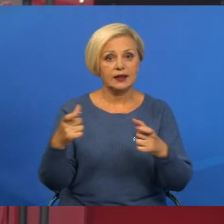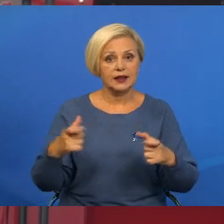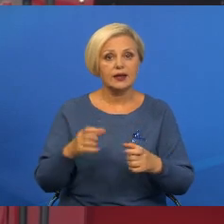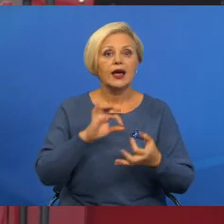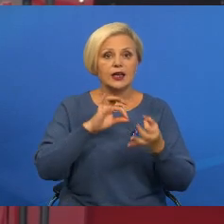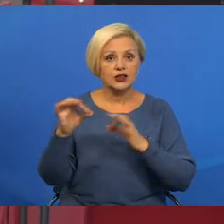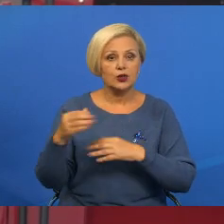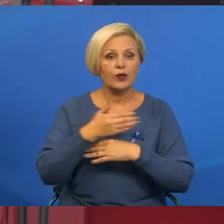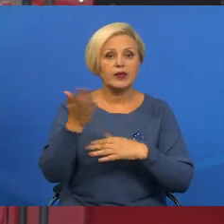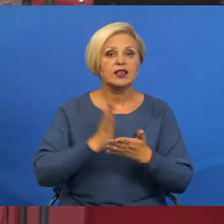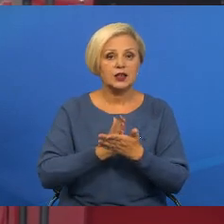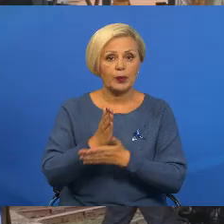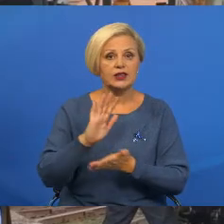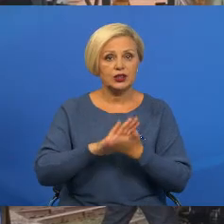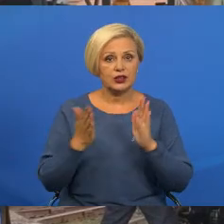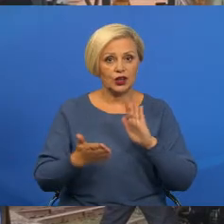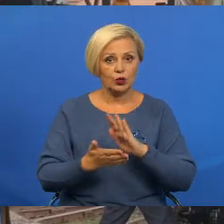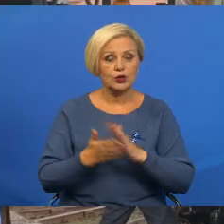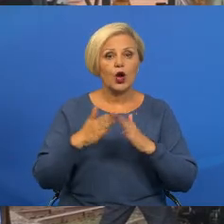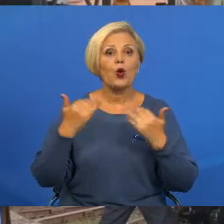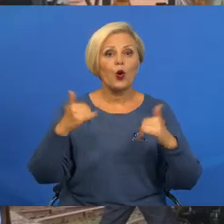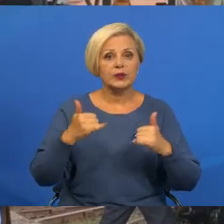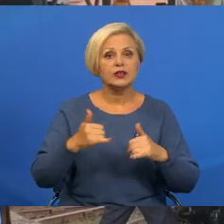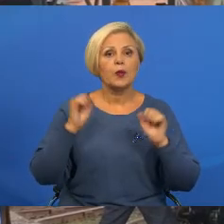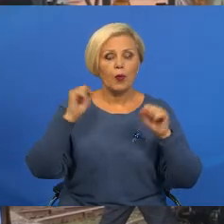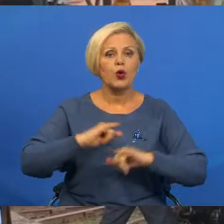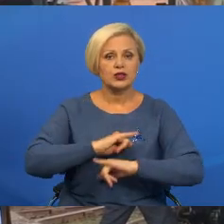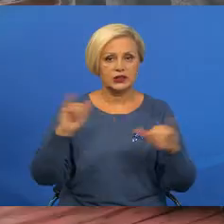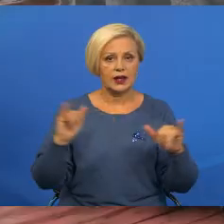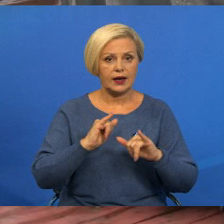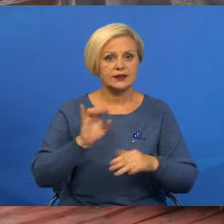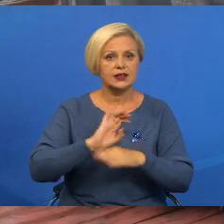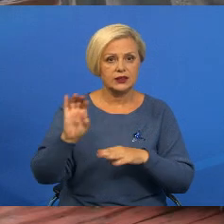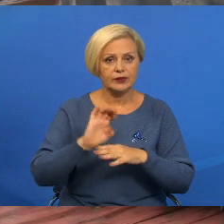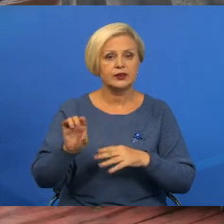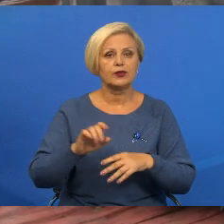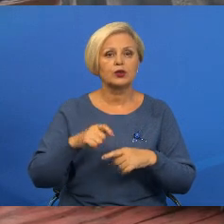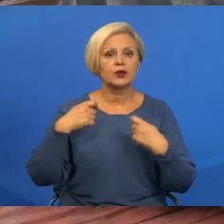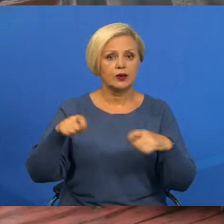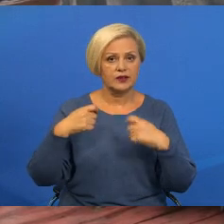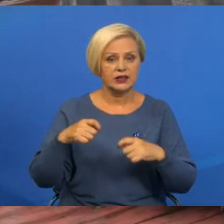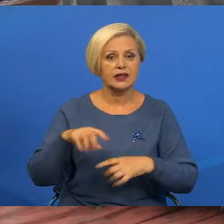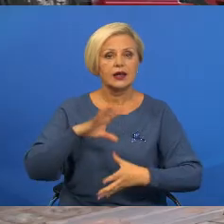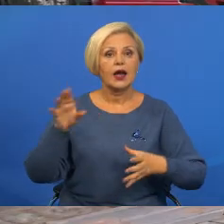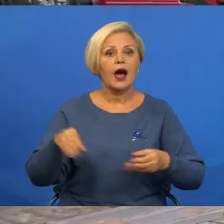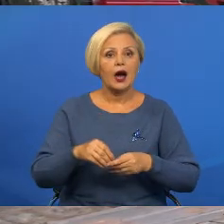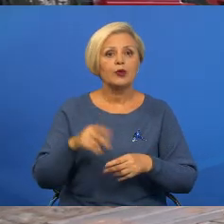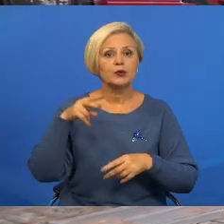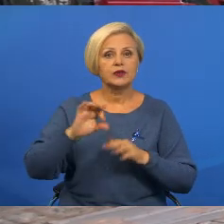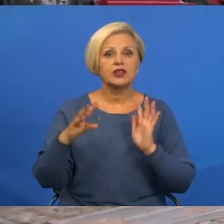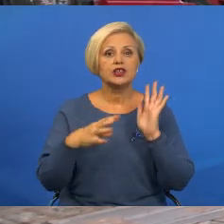и складанные с внешнеполитычные умовы. Комсельмаш с долю нарастить вытворчасть и реализацию продукции. Объемы продажу с